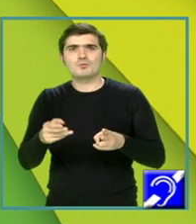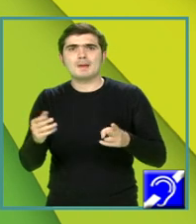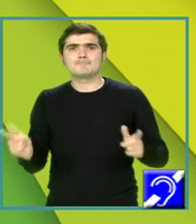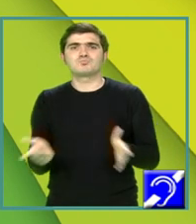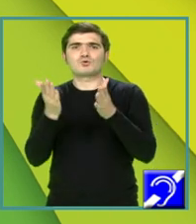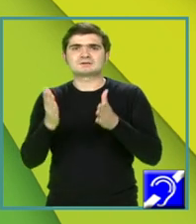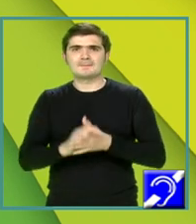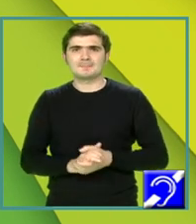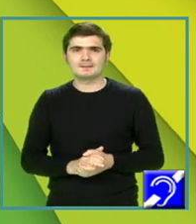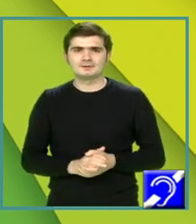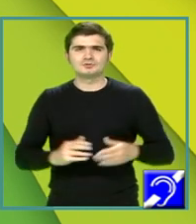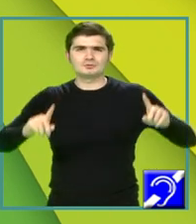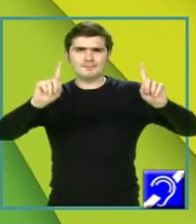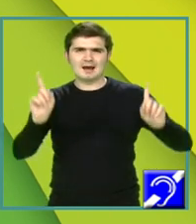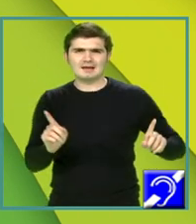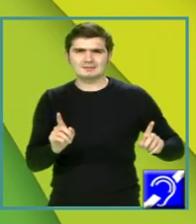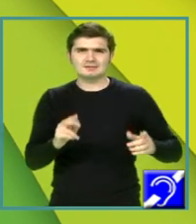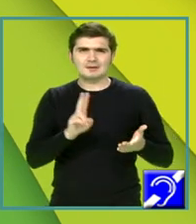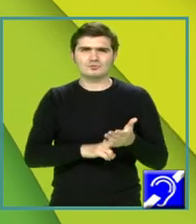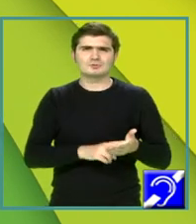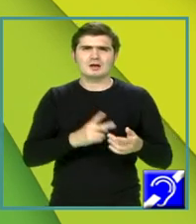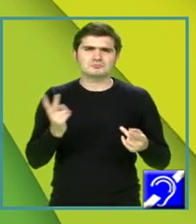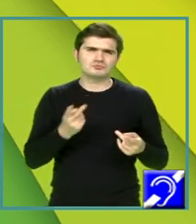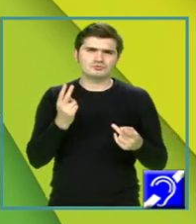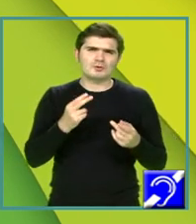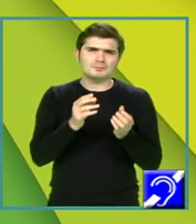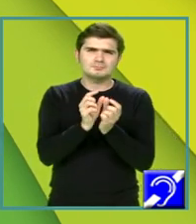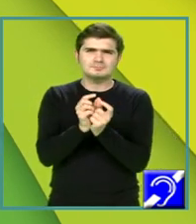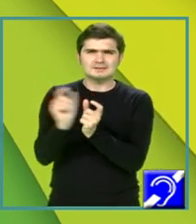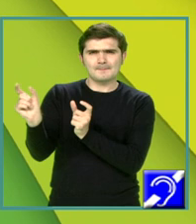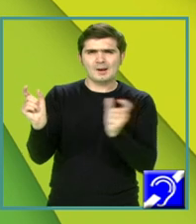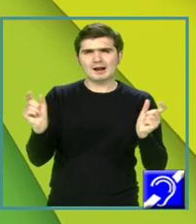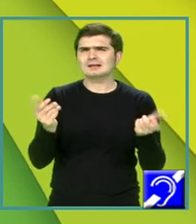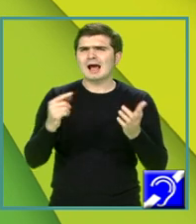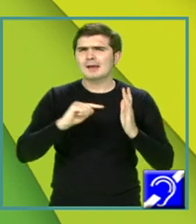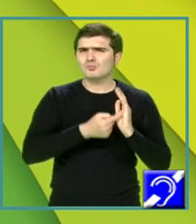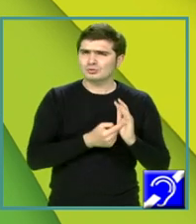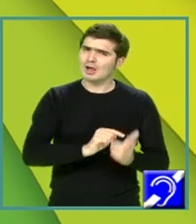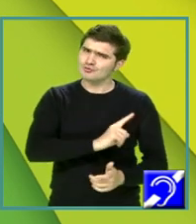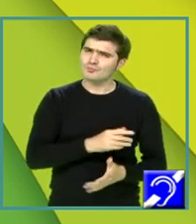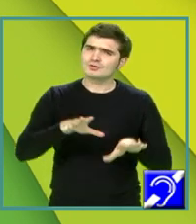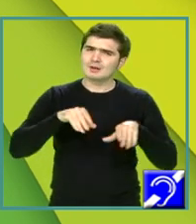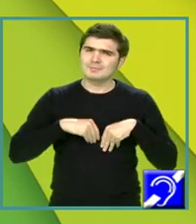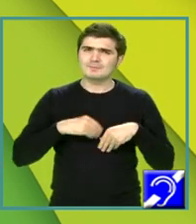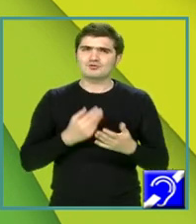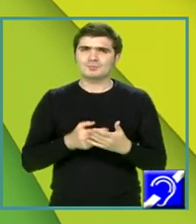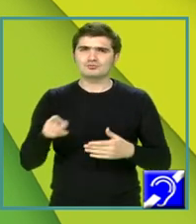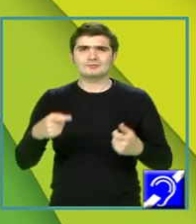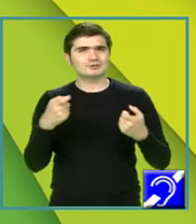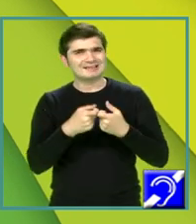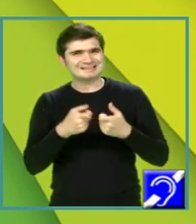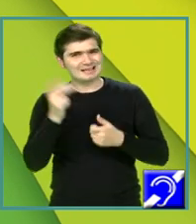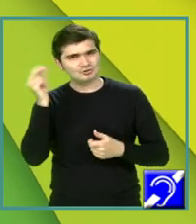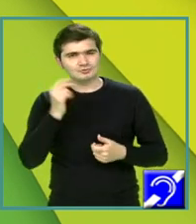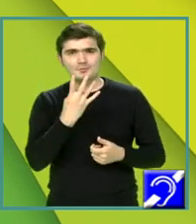paranteză v-am notat ușor defalcat punctajele pe care le puteți primi pentru acest exercițiu.